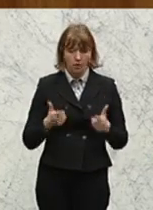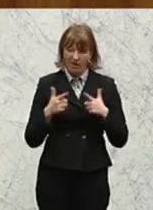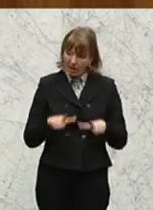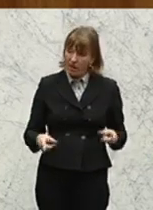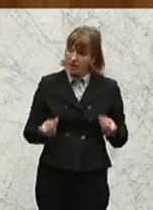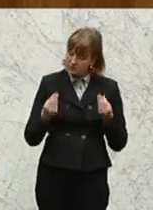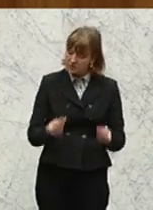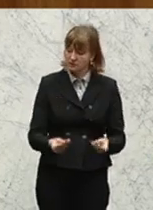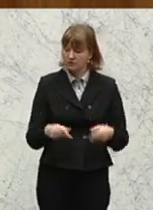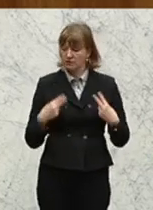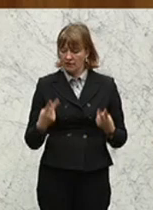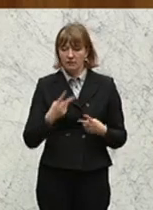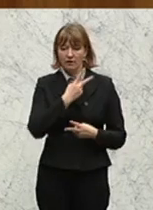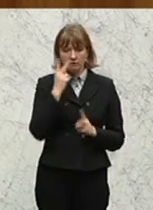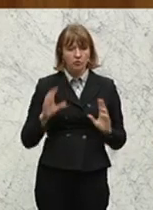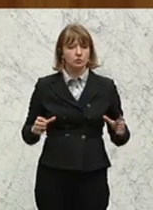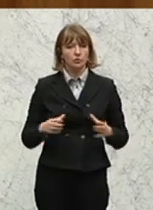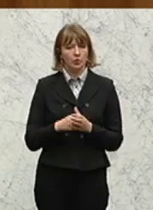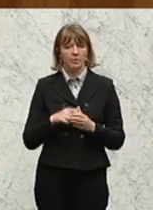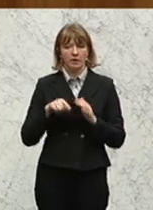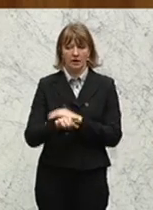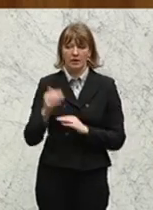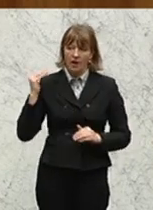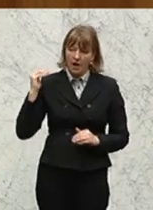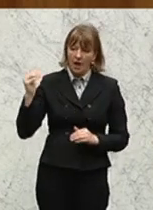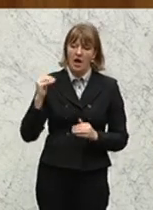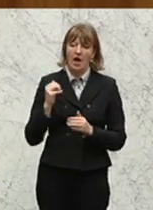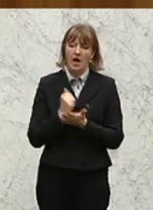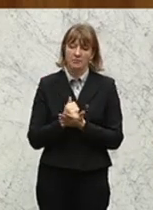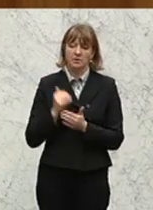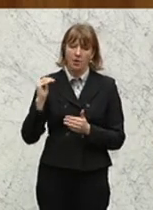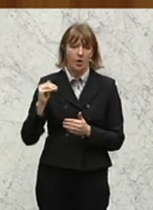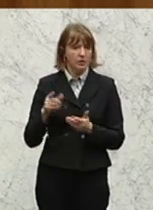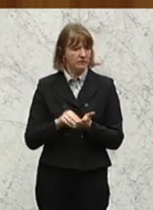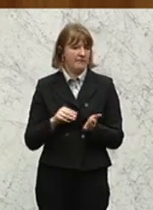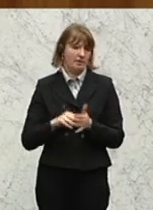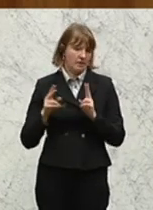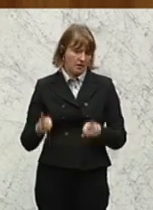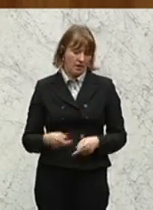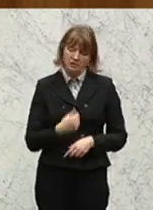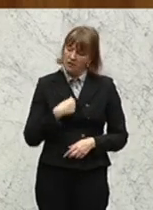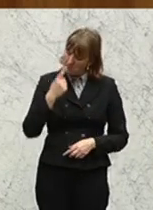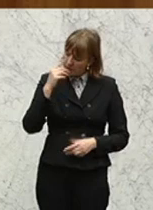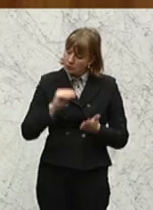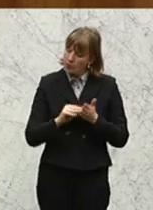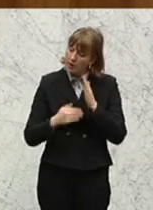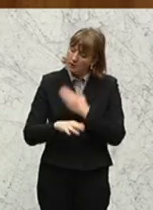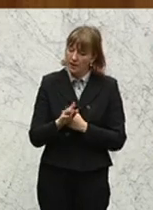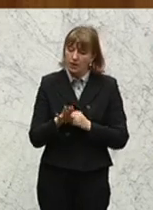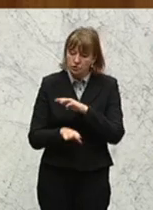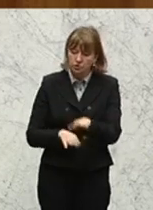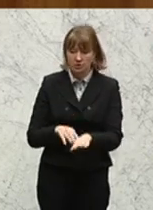erlassen, damit die Volksgruppen vor Ämtern und Behörden auch das Recht anwenden können. Ich gehe noch gar einen Schritt weiter. International